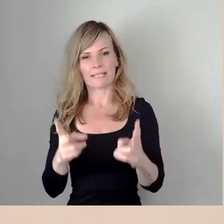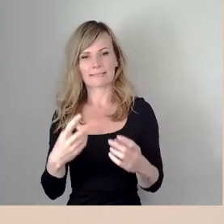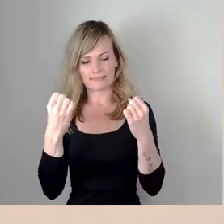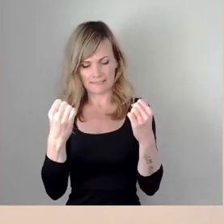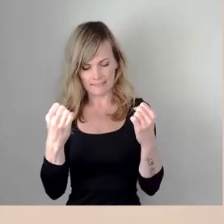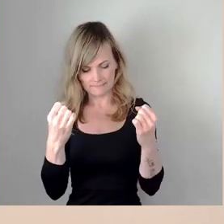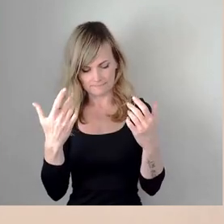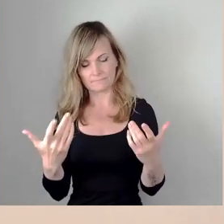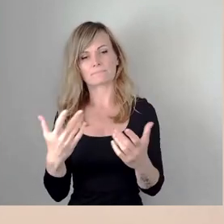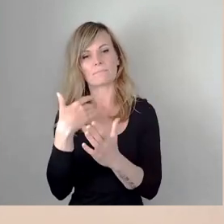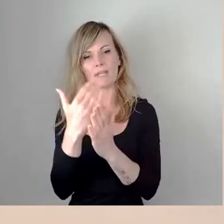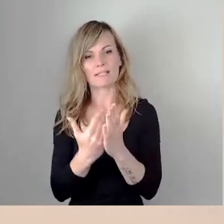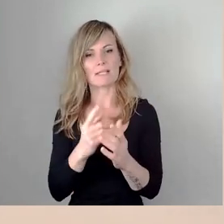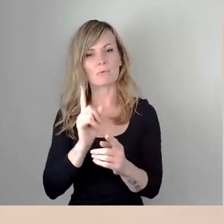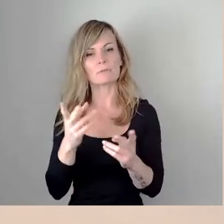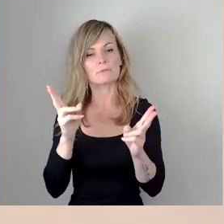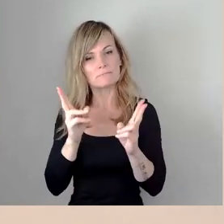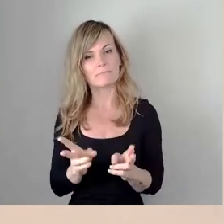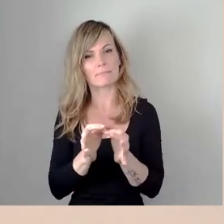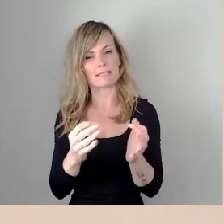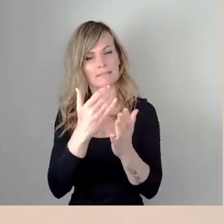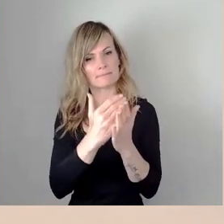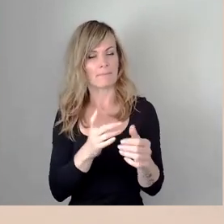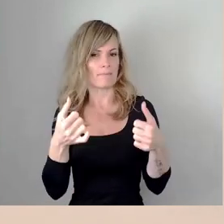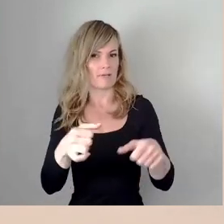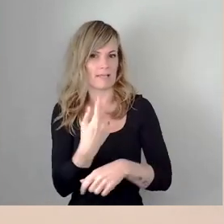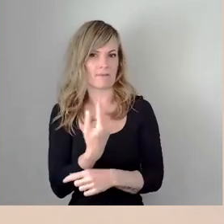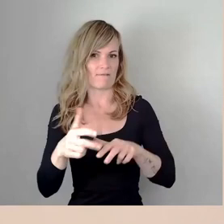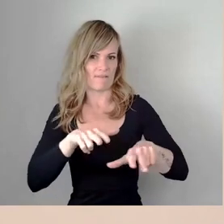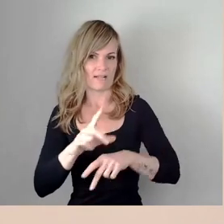sagte, der Gesetzes und rechtmäßigen Verpflichtung, die wir als Verwaltung haben.